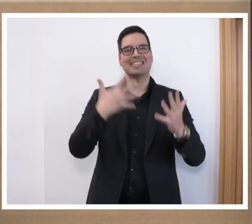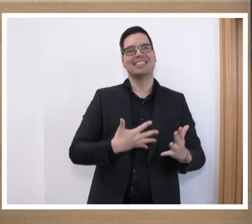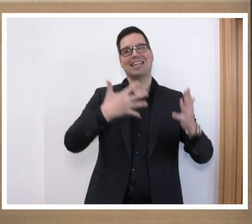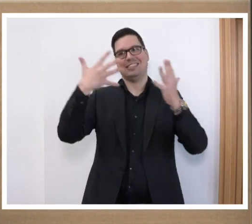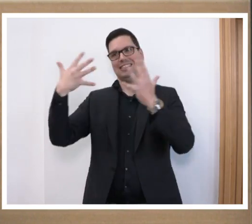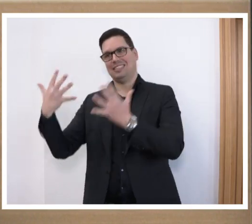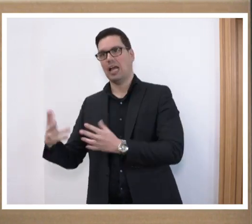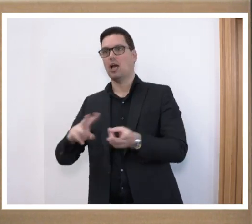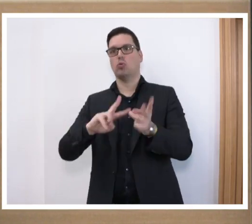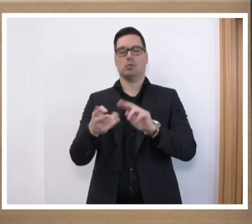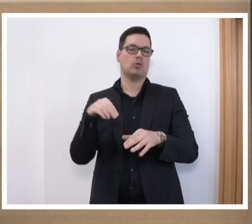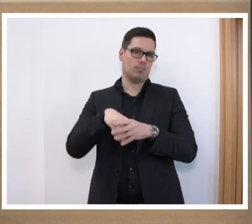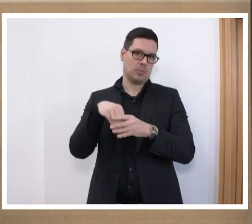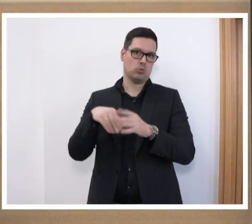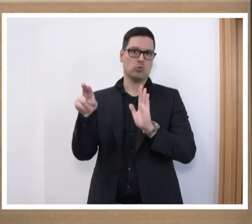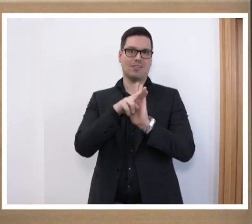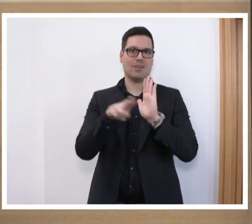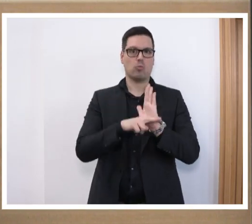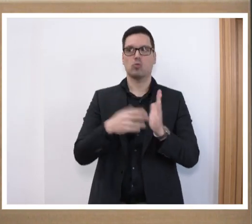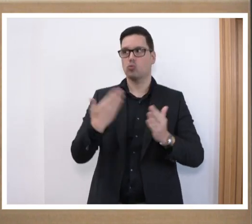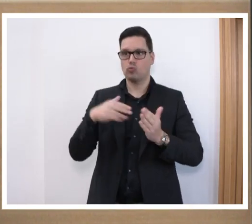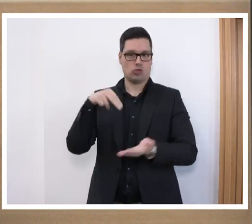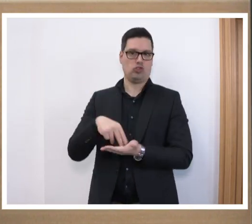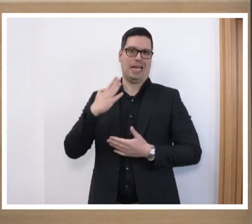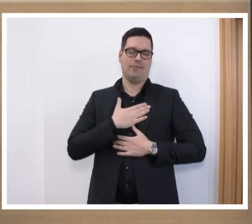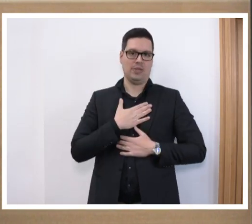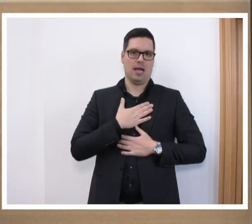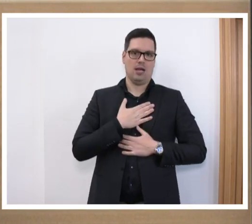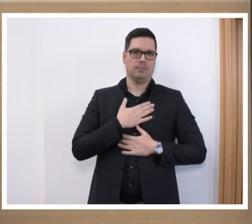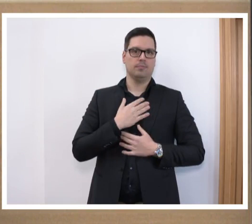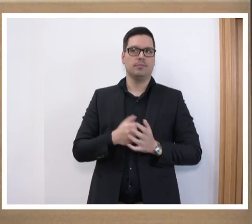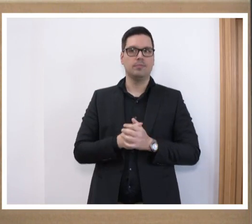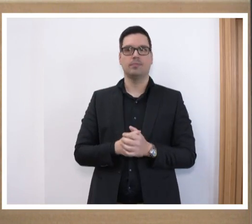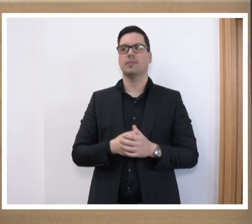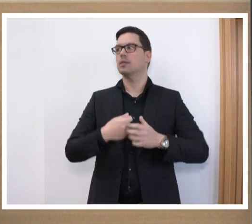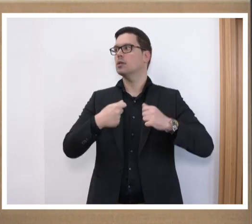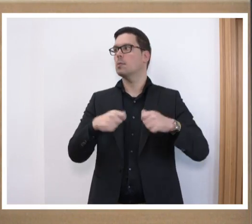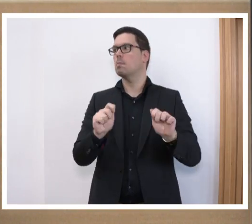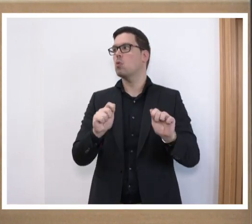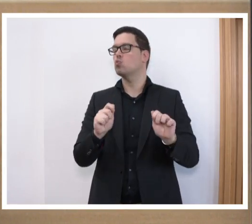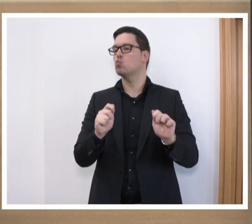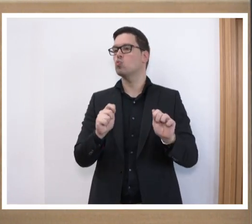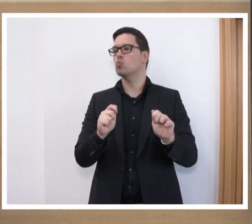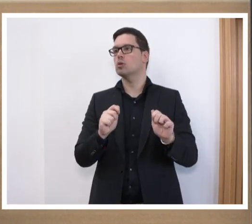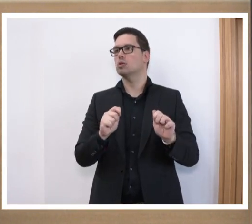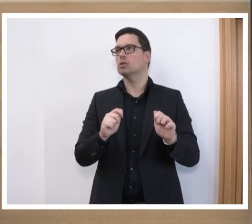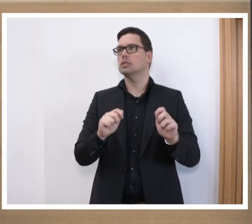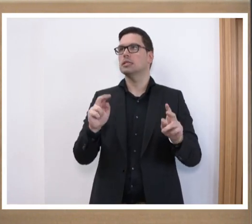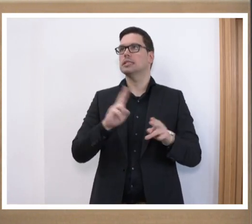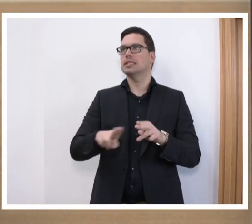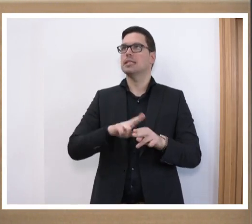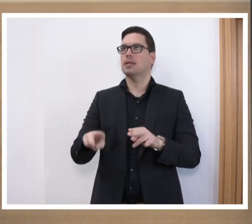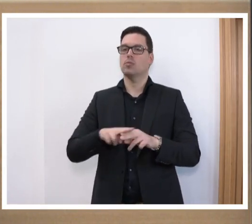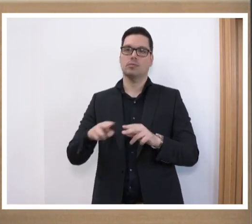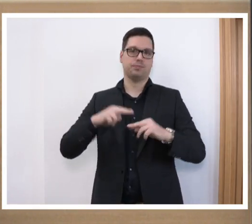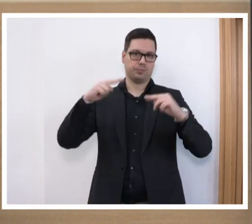Umsetzung der Inklusionsverordnung. Wo stehen wir? Dann Bau von beziehungsweise Sanierung auch von